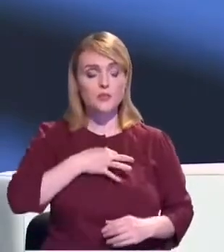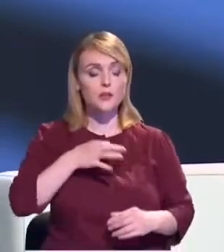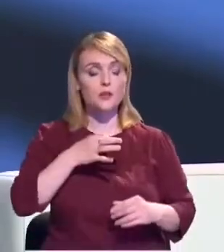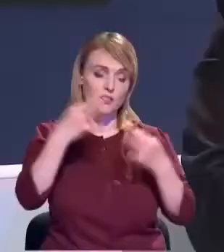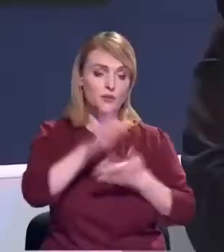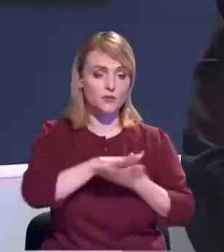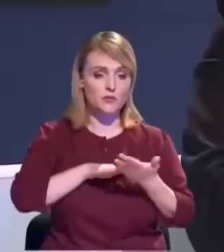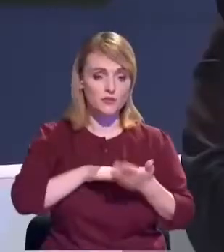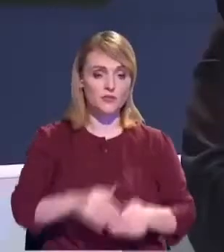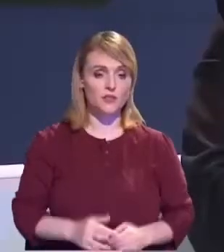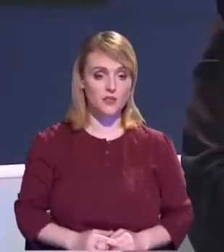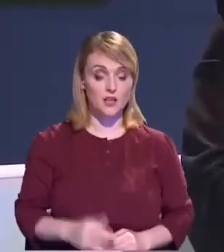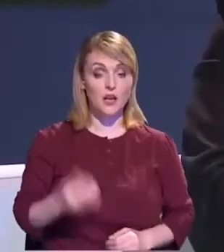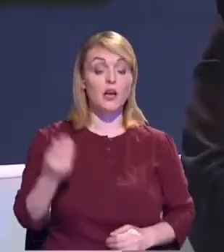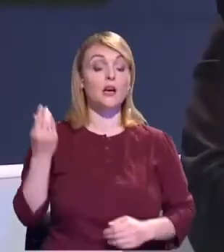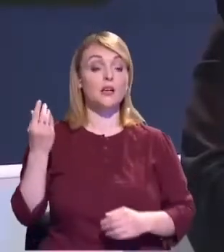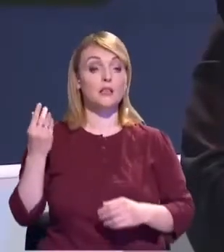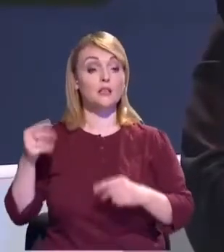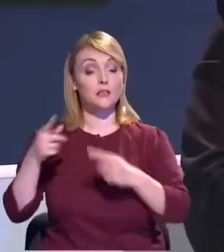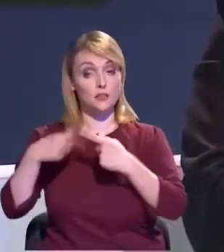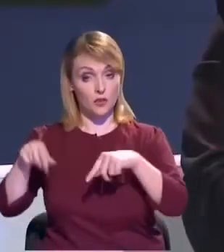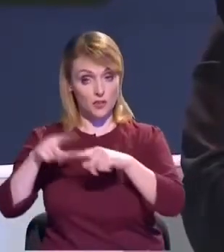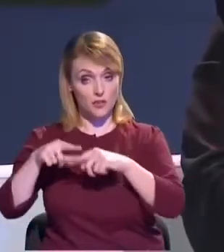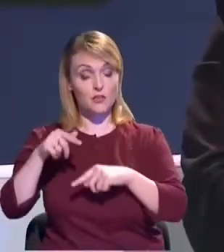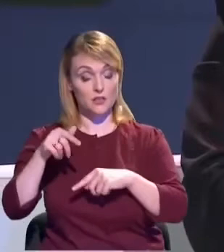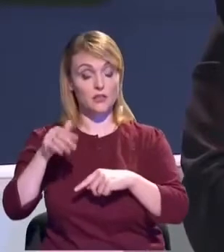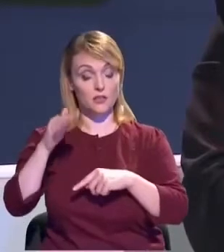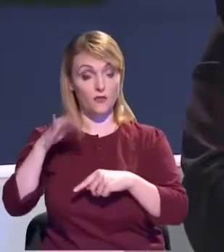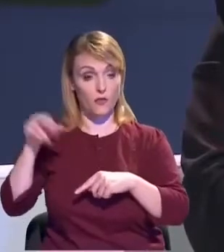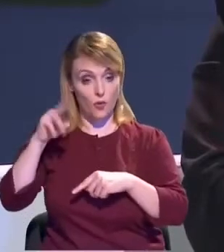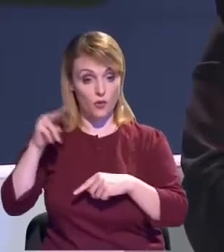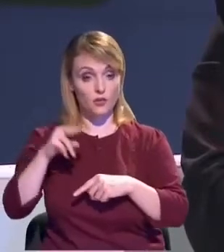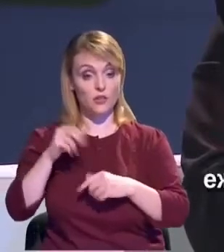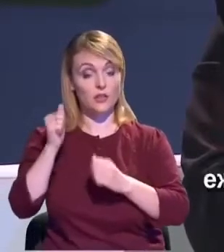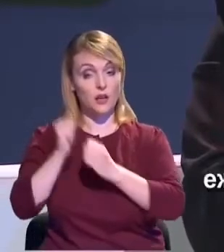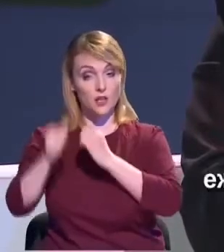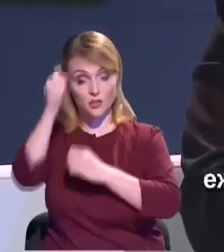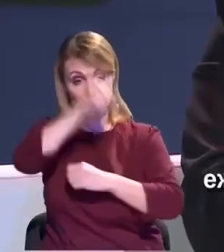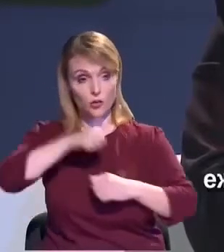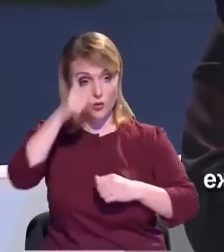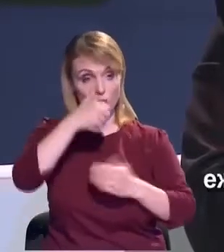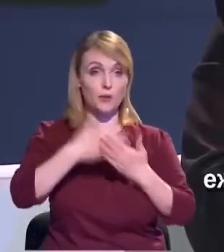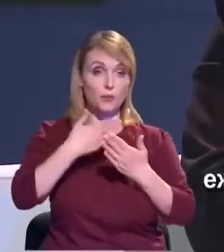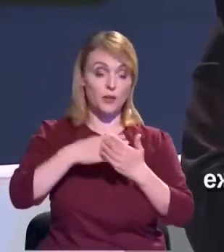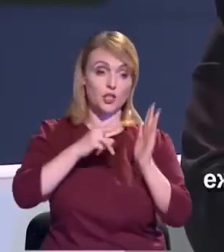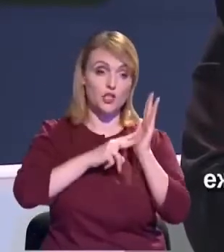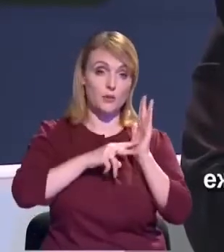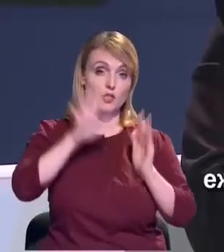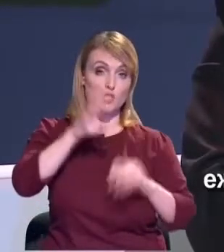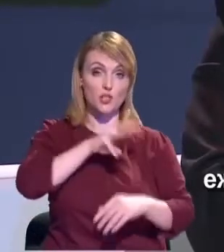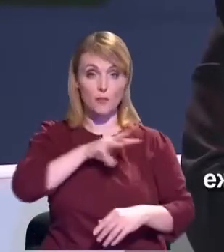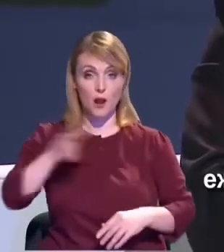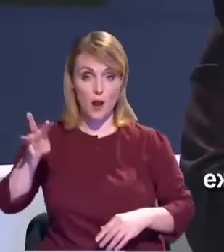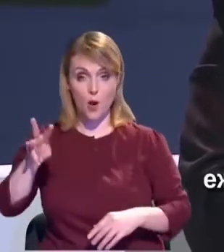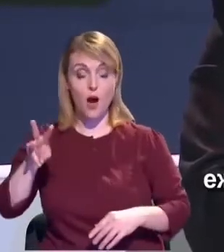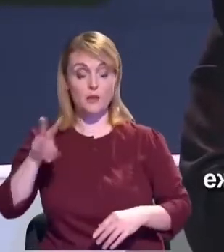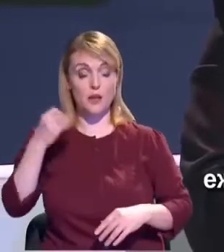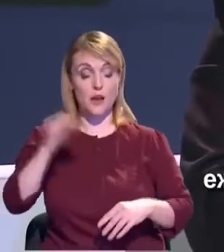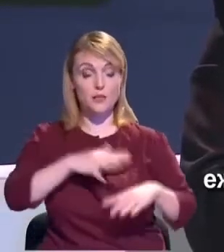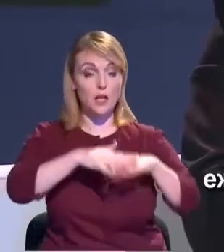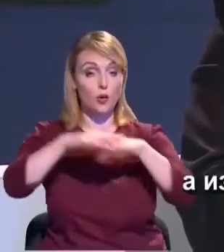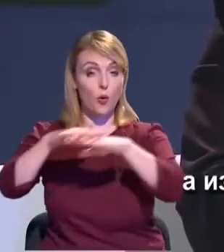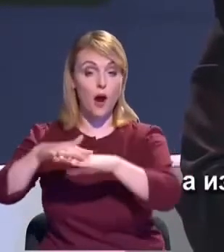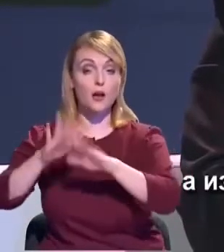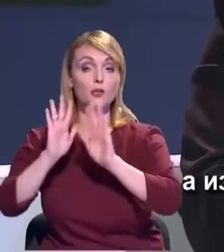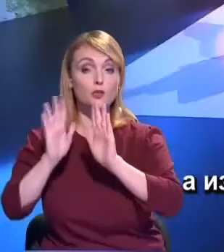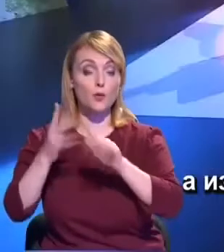perioadă? Din Fondul Național pentru Zvoltare Regională, din cele 220 milioane, anual în jur de 75 milioane, sunt alocate doar pentru apă și canalizare. Cum a spus